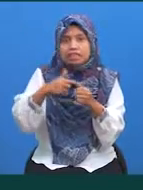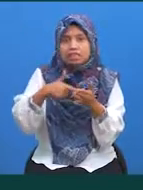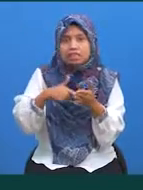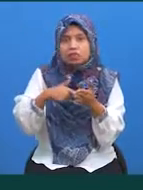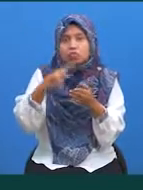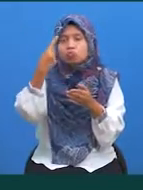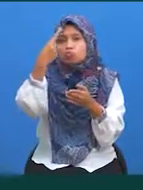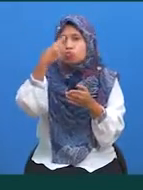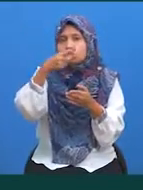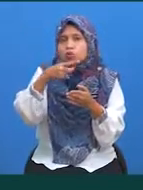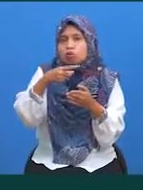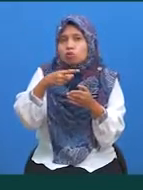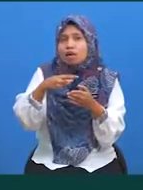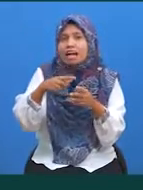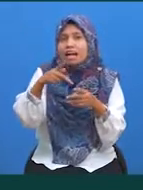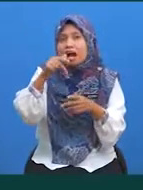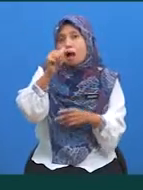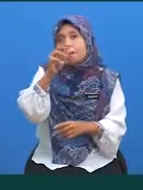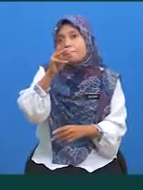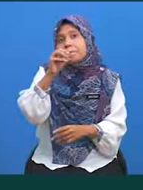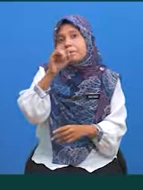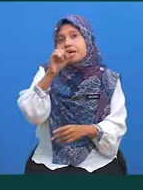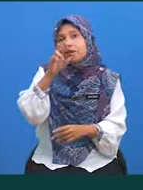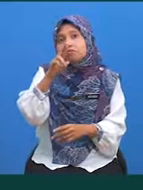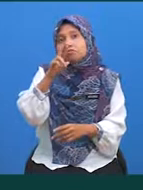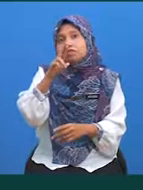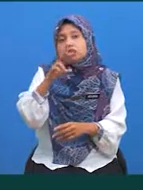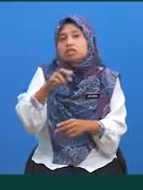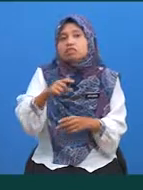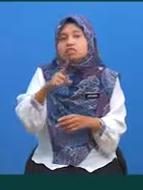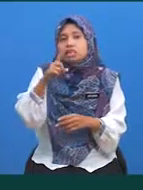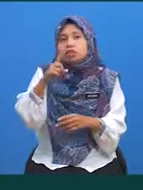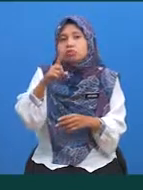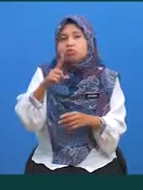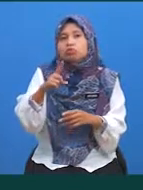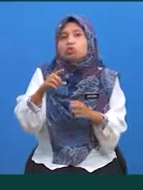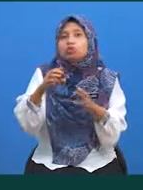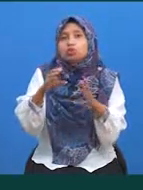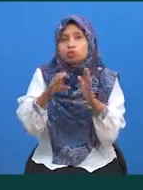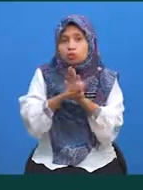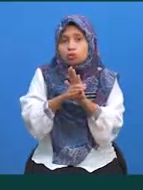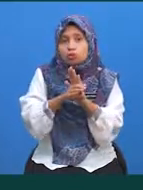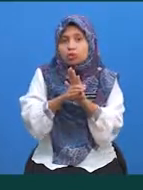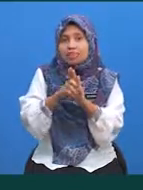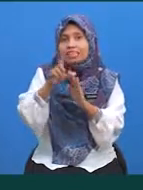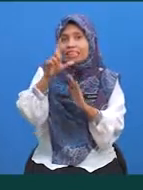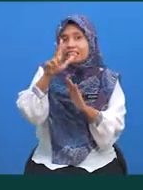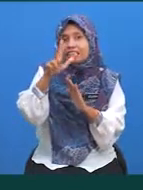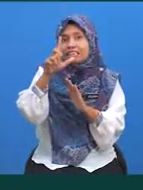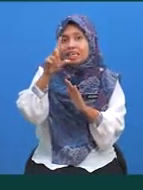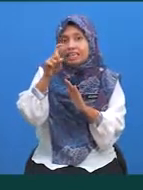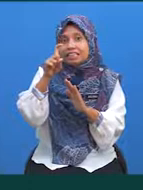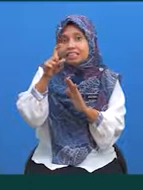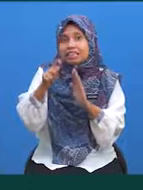untuk kamirkan suatu ungkapan seperti 3X tambah 5